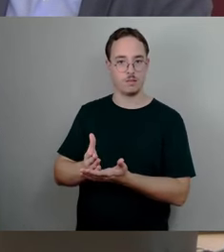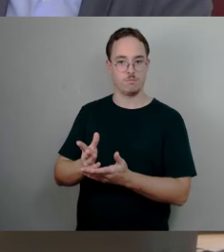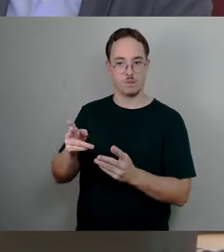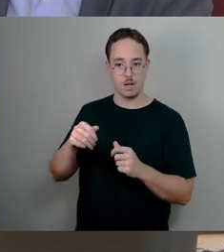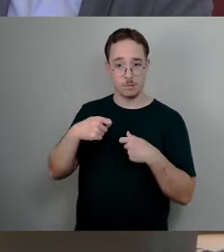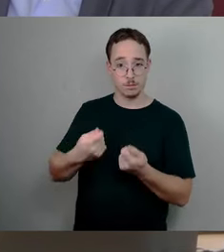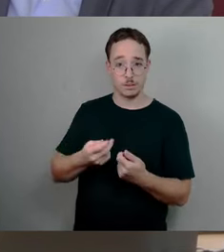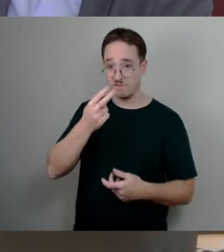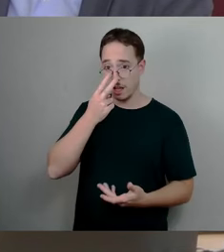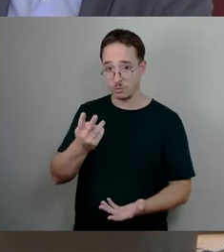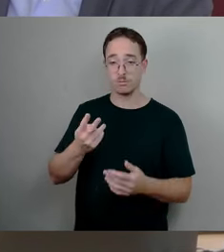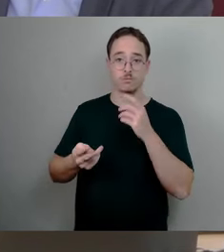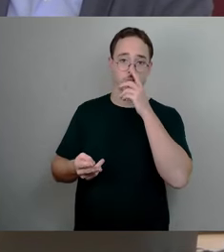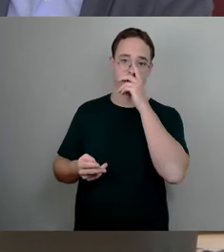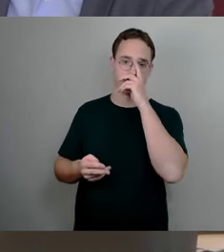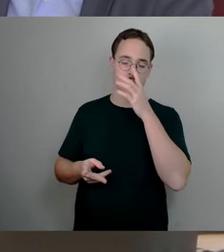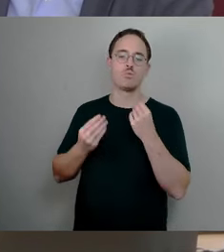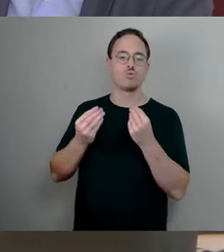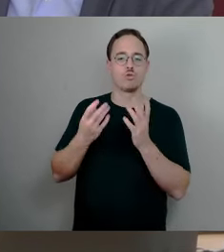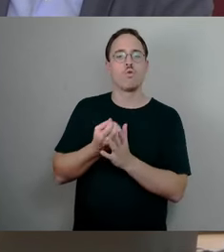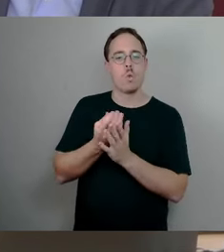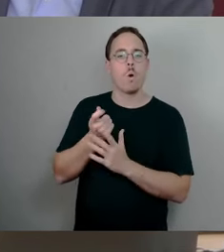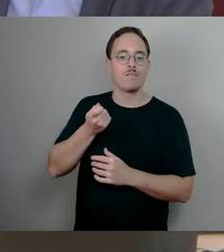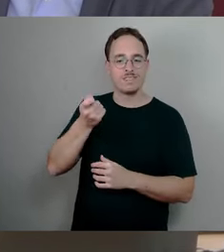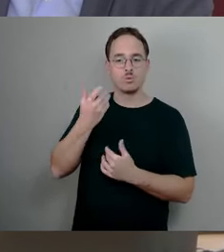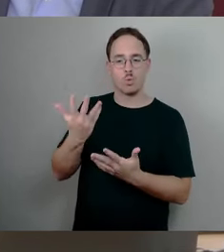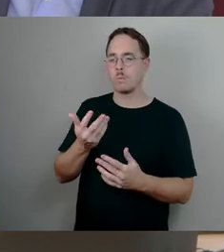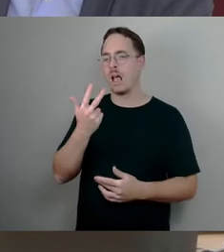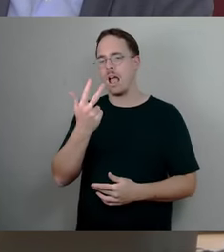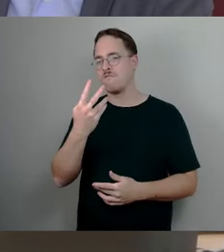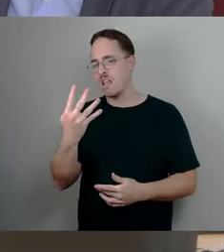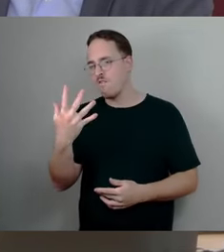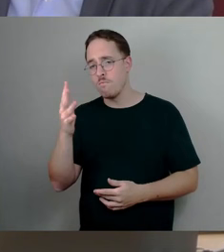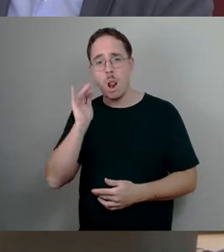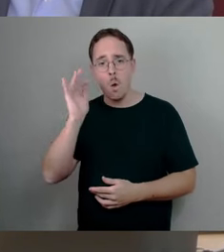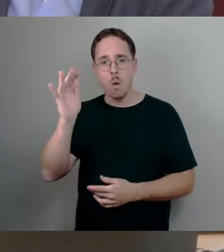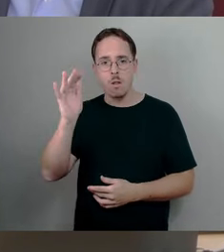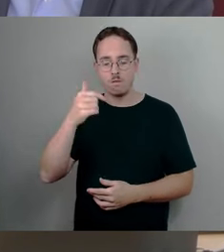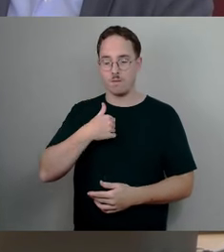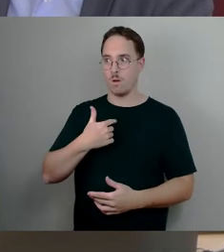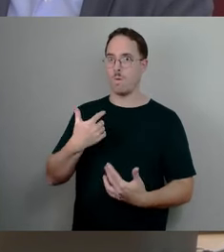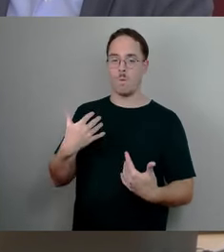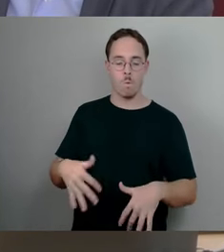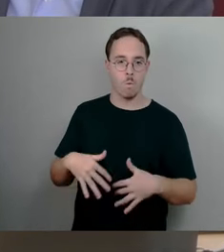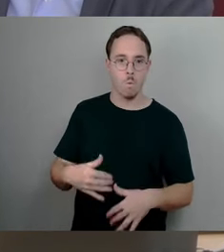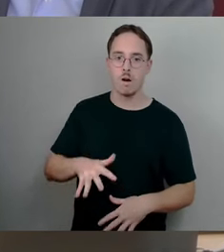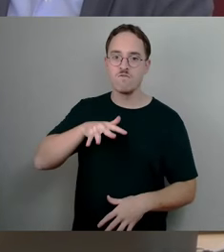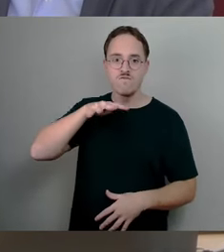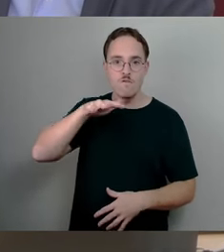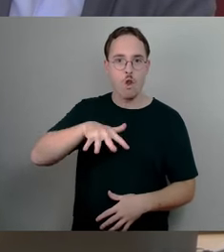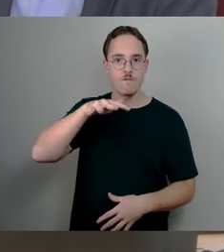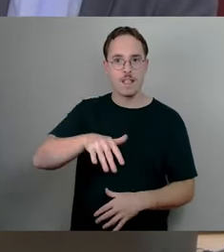Kultur in West von Förderungen, die so bei drei, vier, fünf Millionen liegen, haben wir atemberaubenderweise tatsächlich